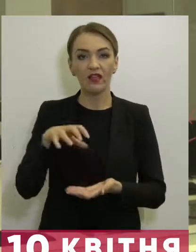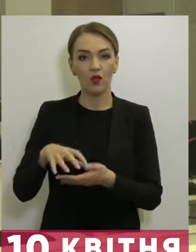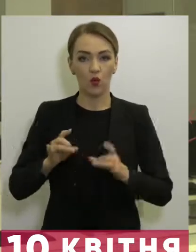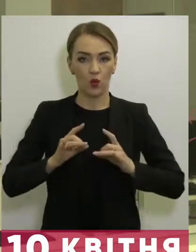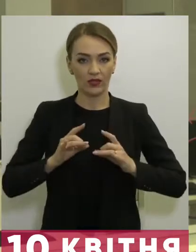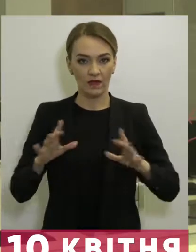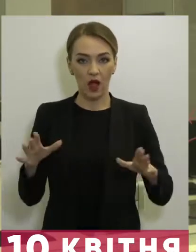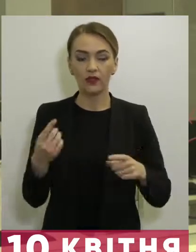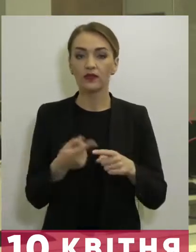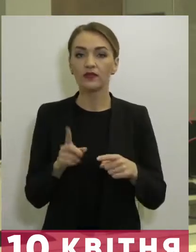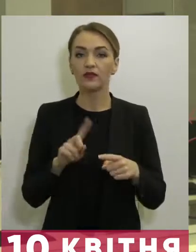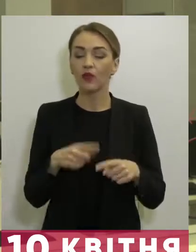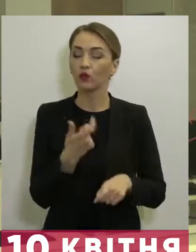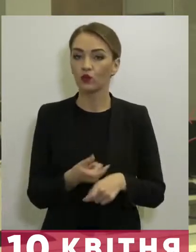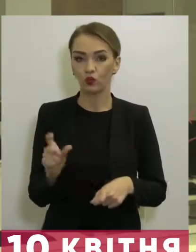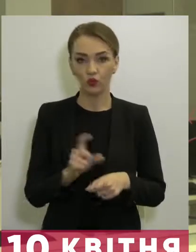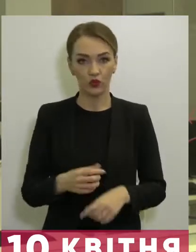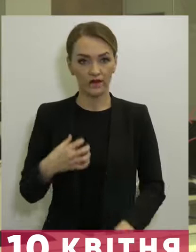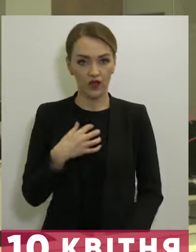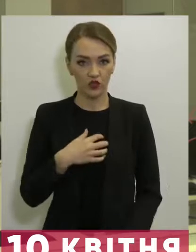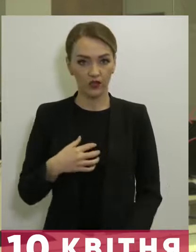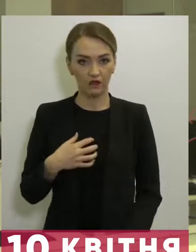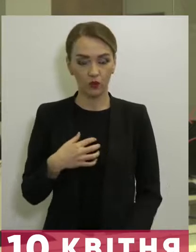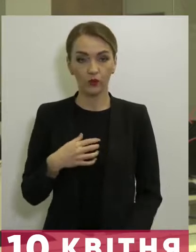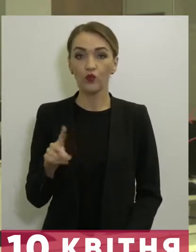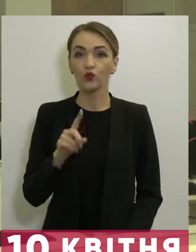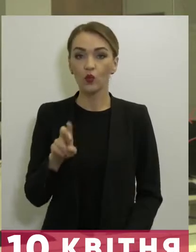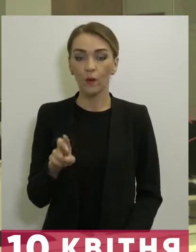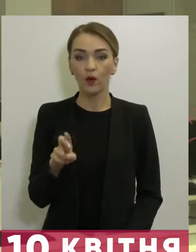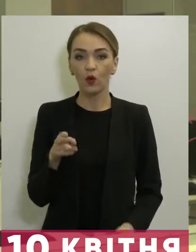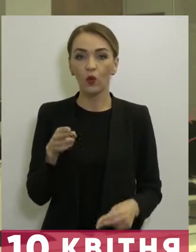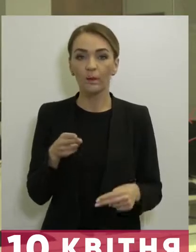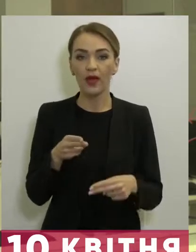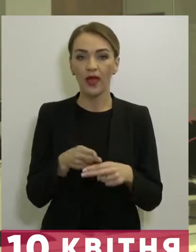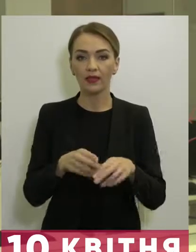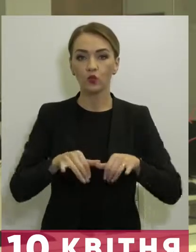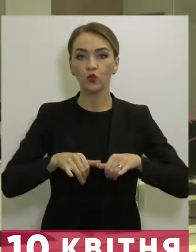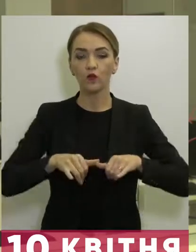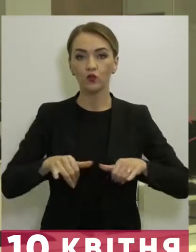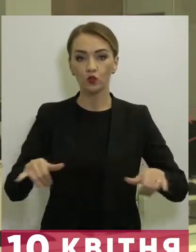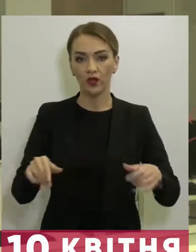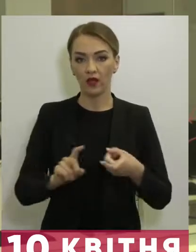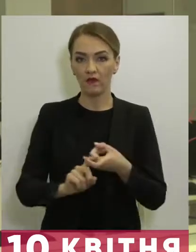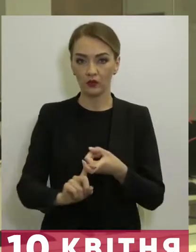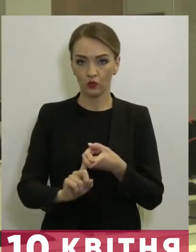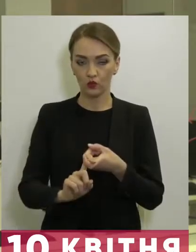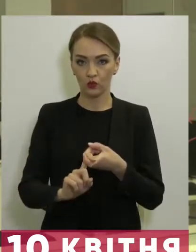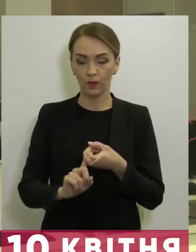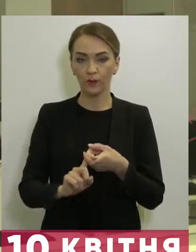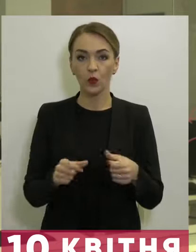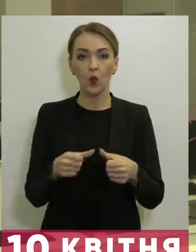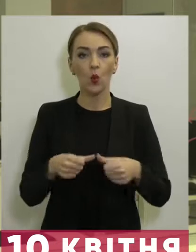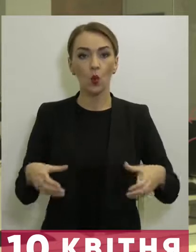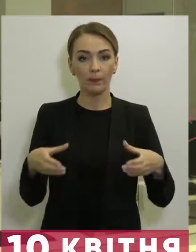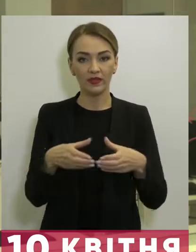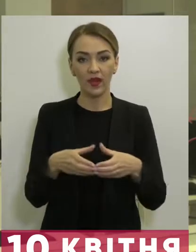Це дуже важливо. Щоб упорядити розпостюдження вірусу, Комісія з